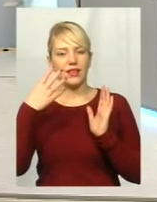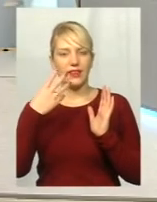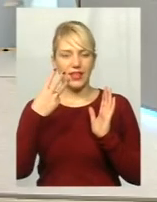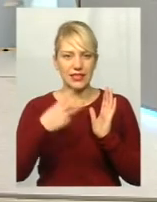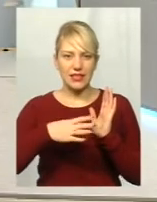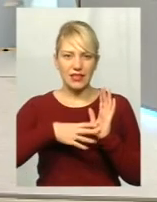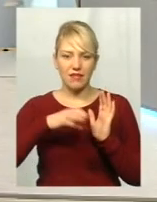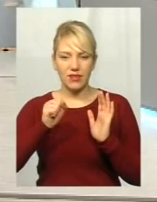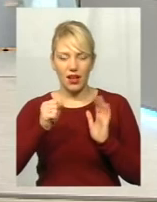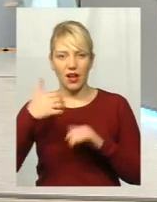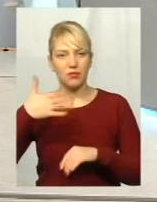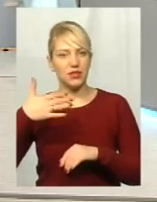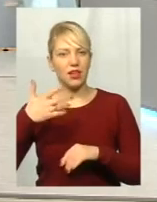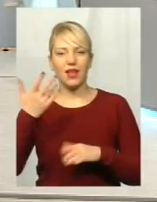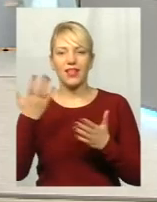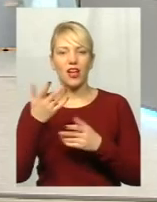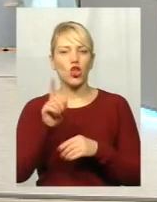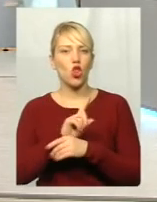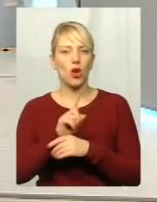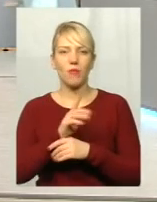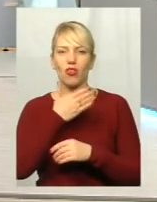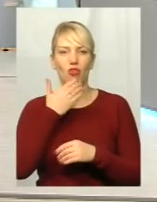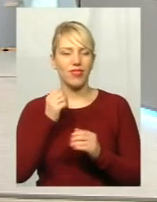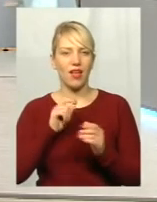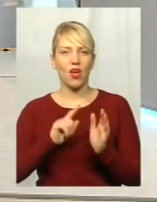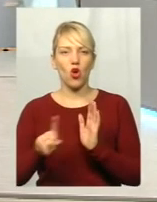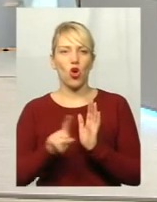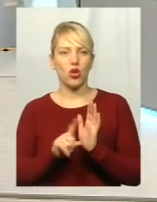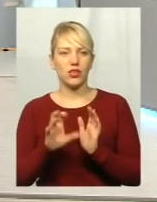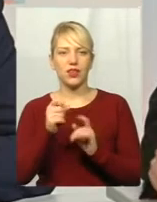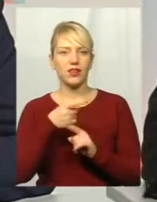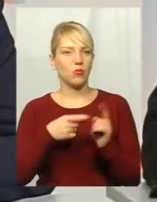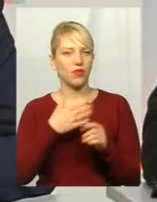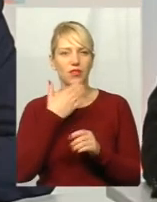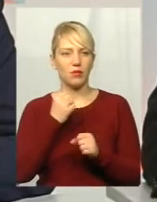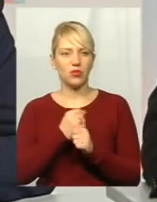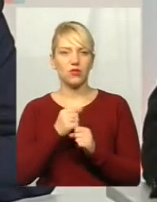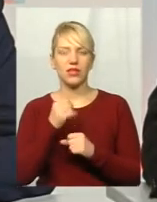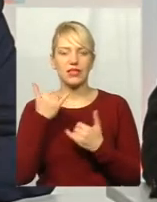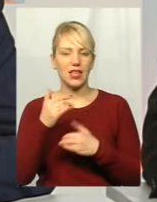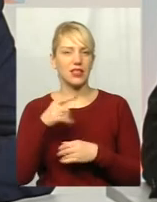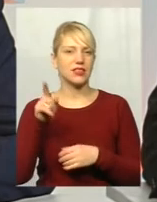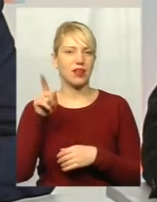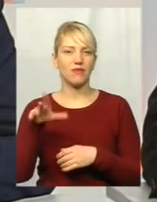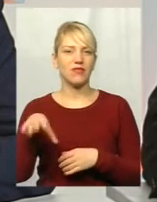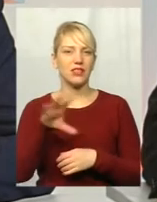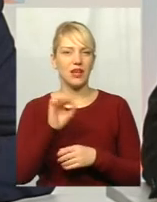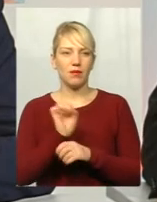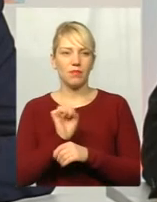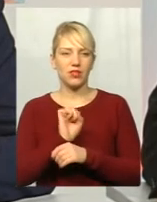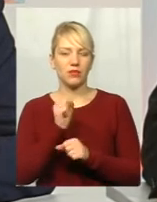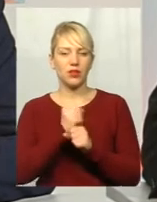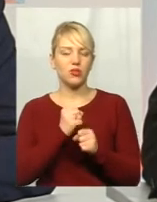нормально не ходили до Нового року, які навіть наполовину не працювали, то зараз там працюють всі машини, які